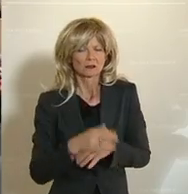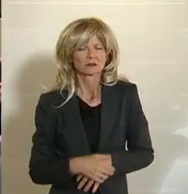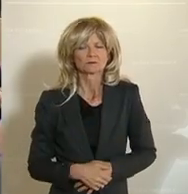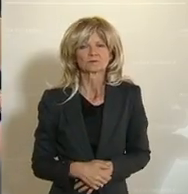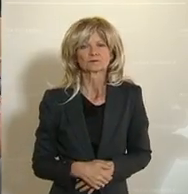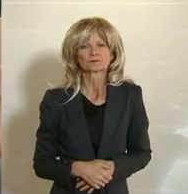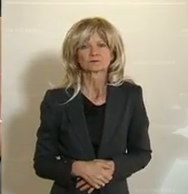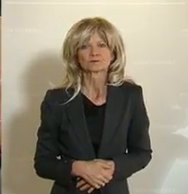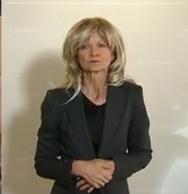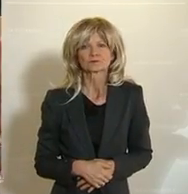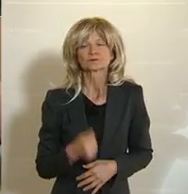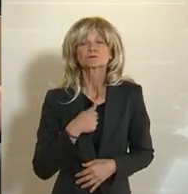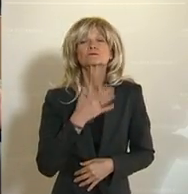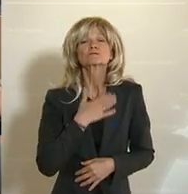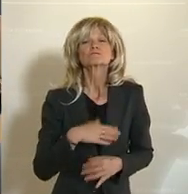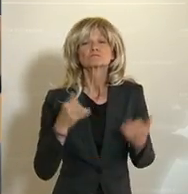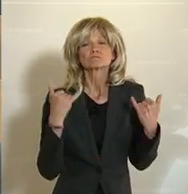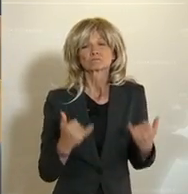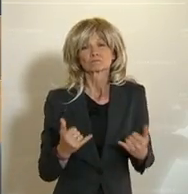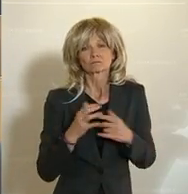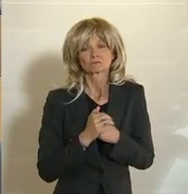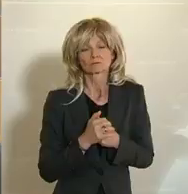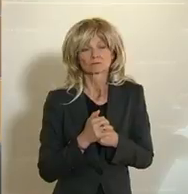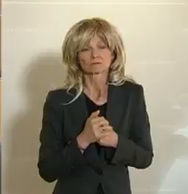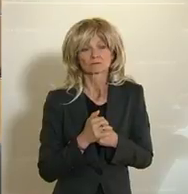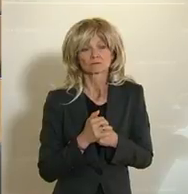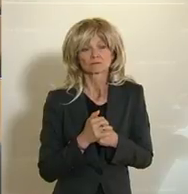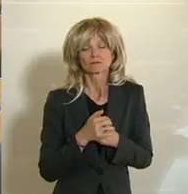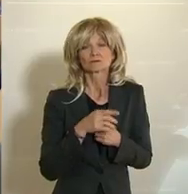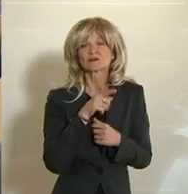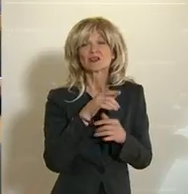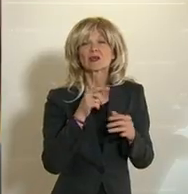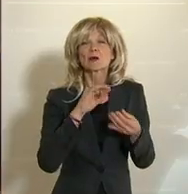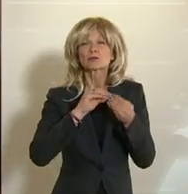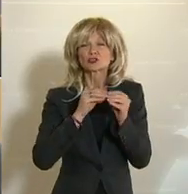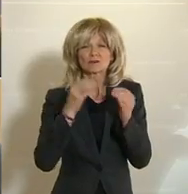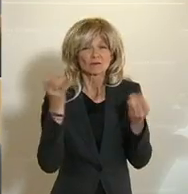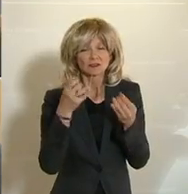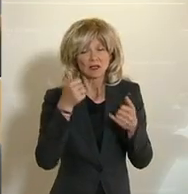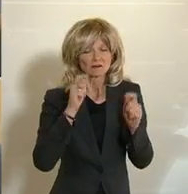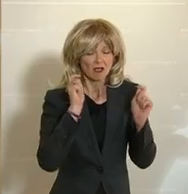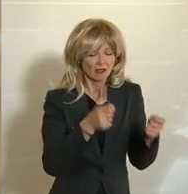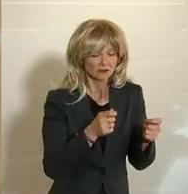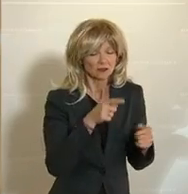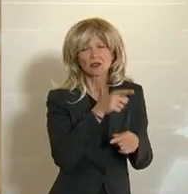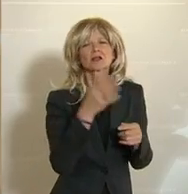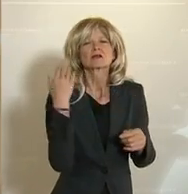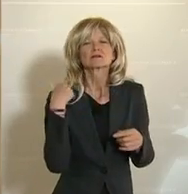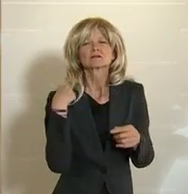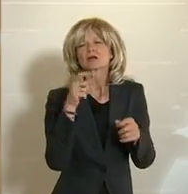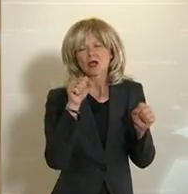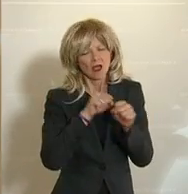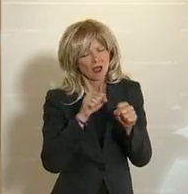Ich möchte mich aber jetzt mit einem Antrag beschäftigen, der auch unter diesem Tagesordnungspunkt diskutiert wird.